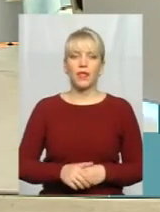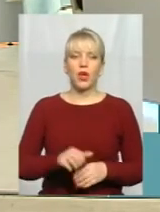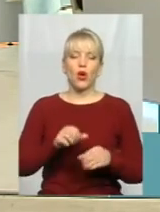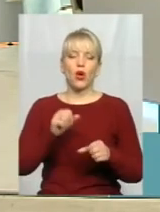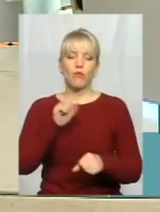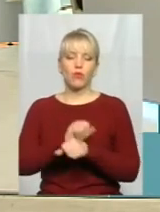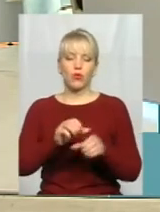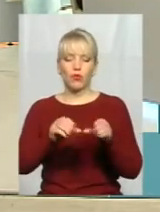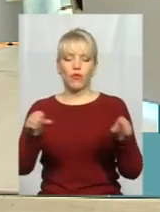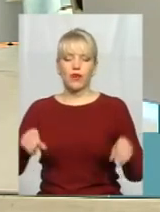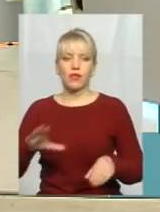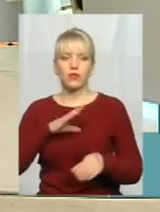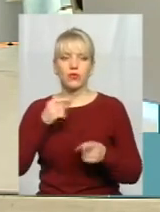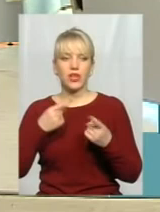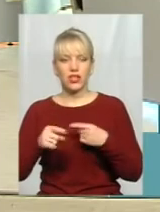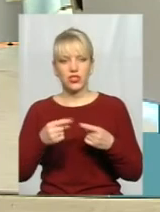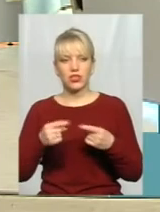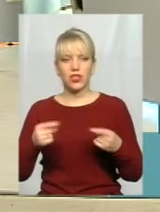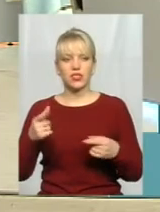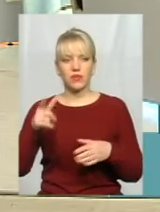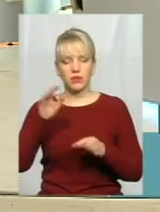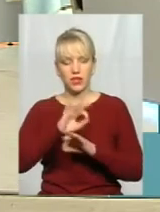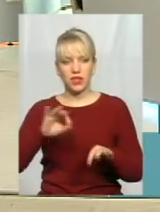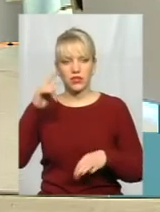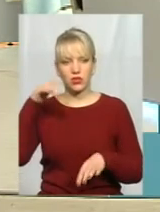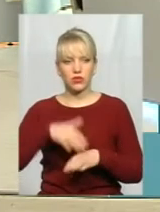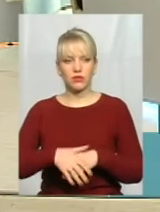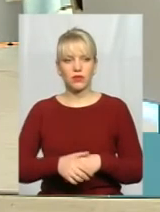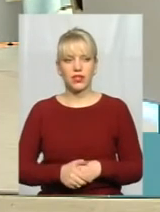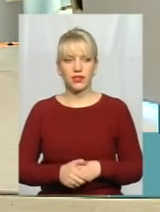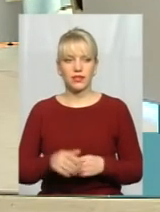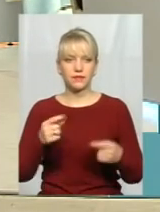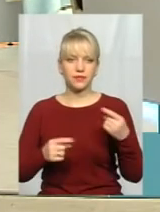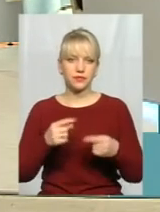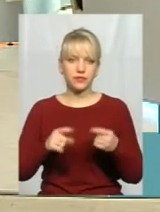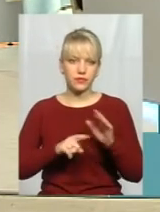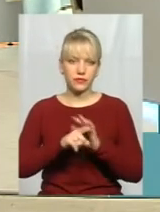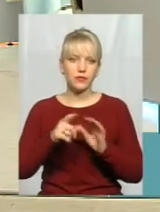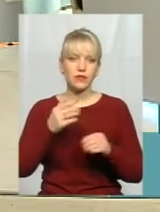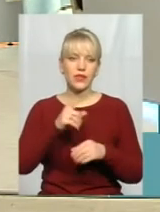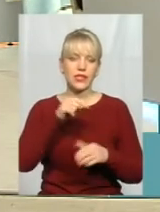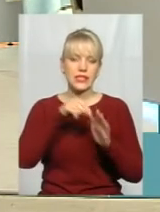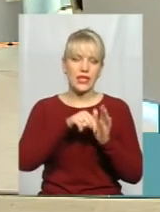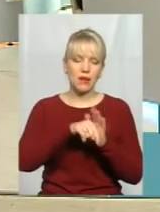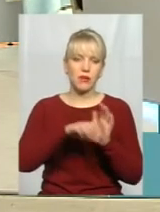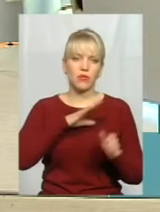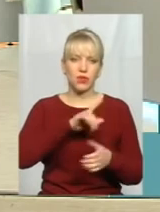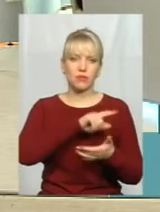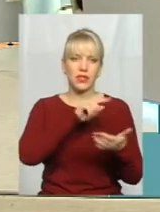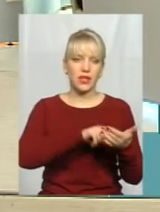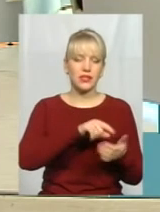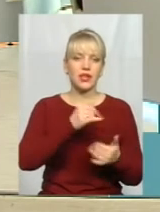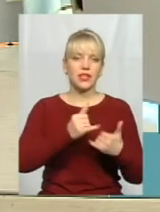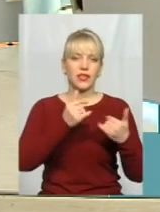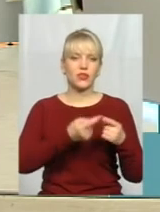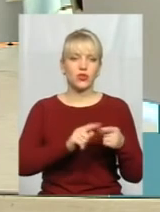інші речі. ви прекрасно розумієте, ви зараз просто... Саме, Андрій, саме було питання, для того, щоб оскільки